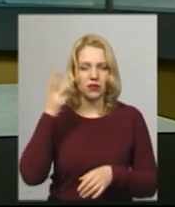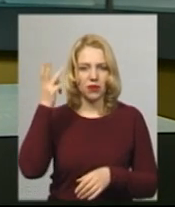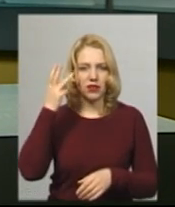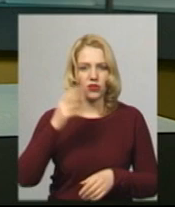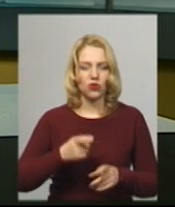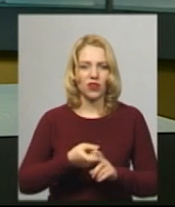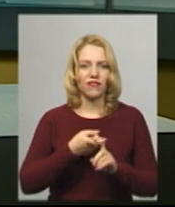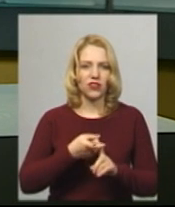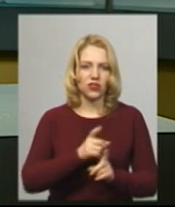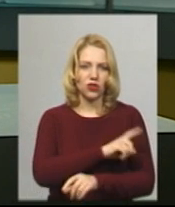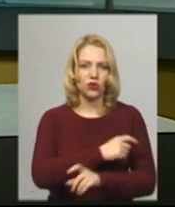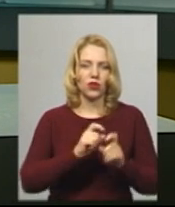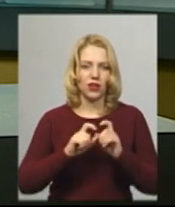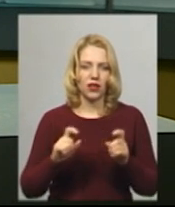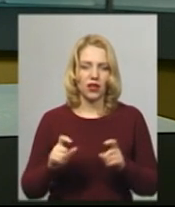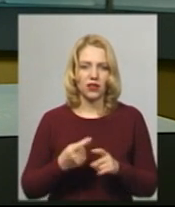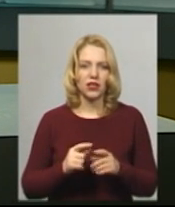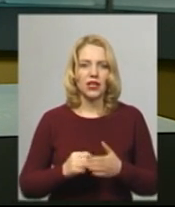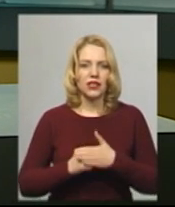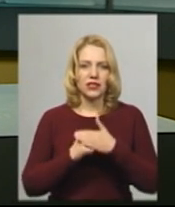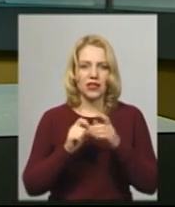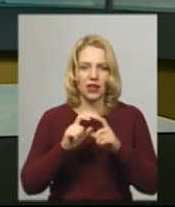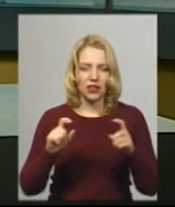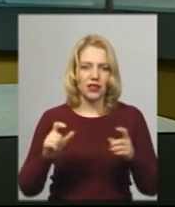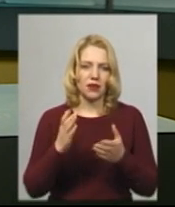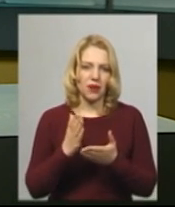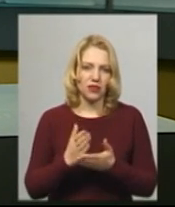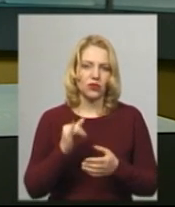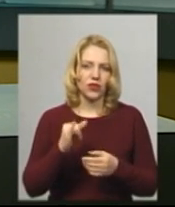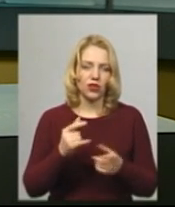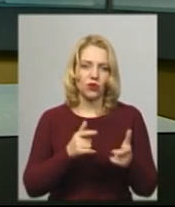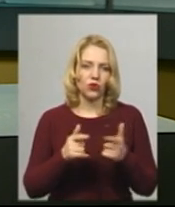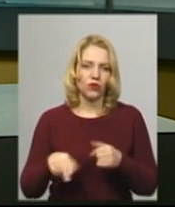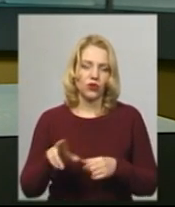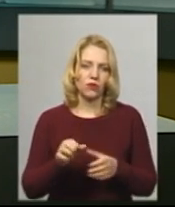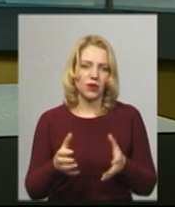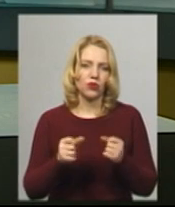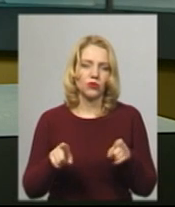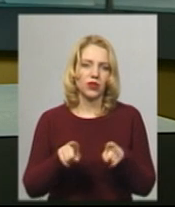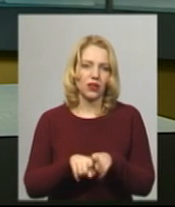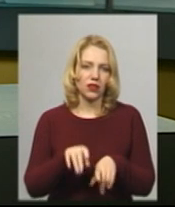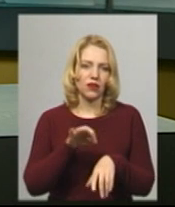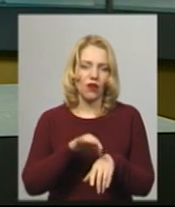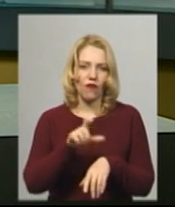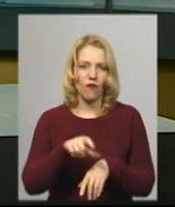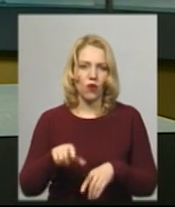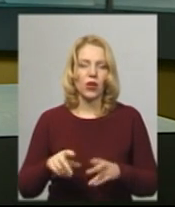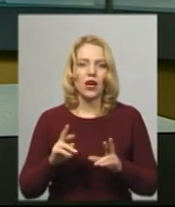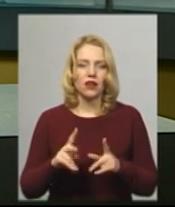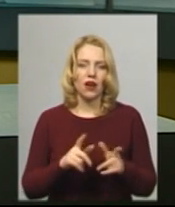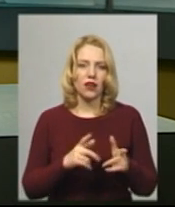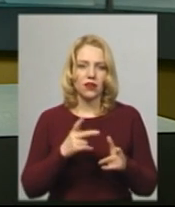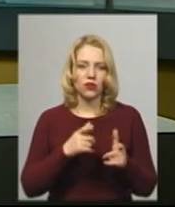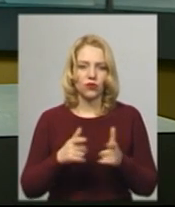Піддубна. За її словами, заклад визнано базовим і на даний час лікарня готова до прийому таких хворих. Як саме підготувалась Хмельницька